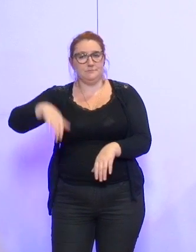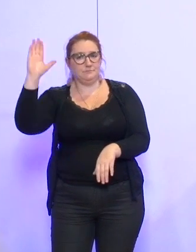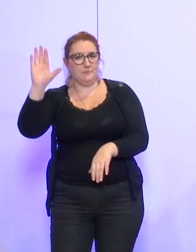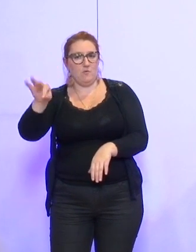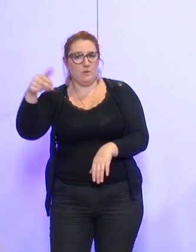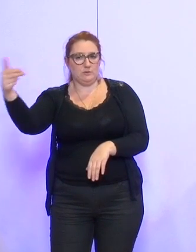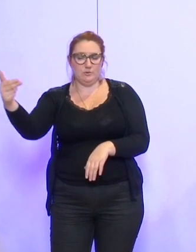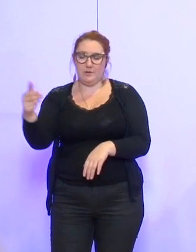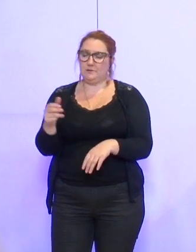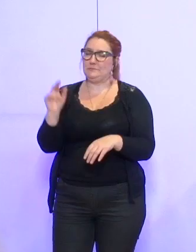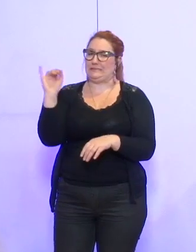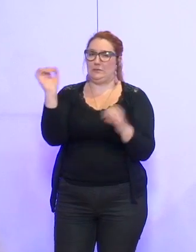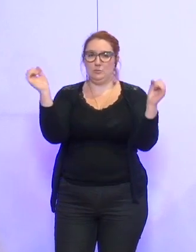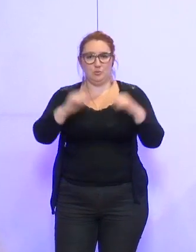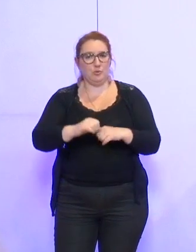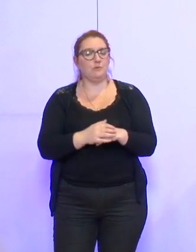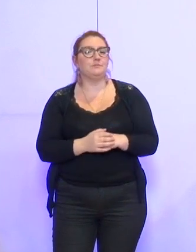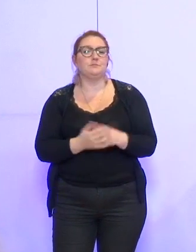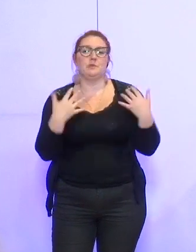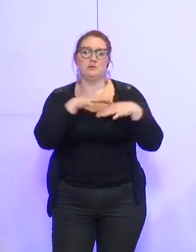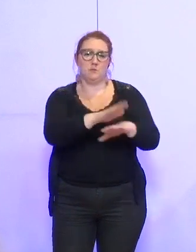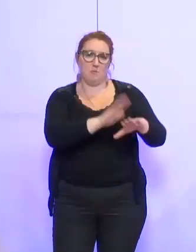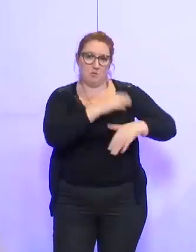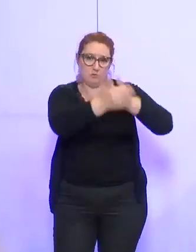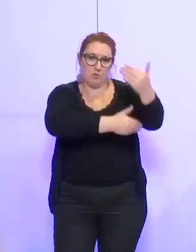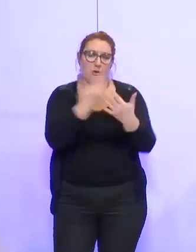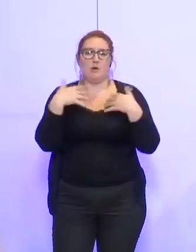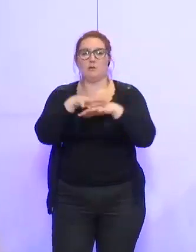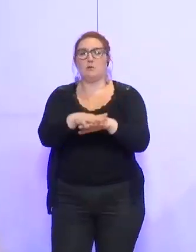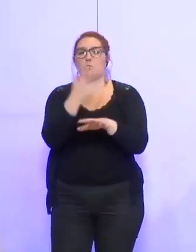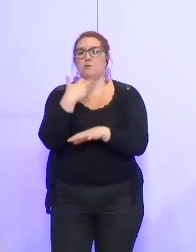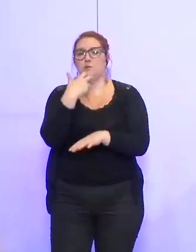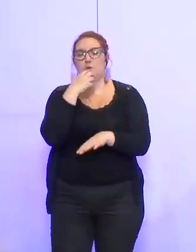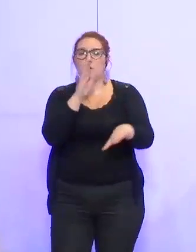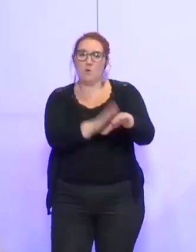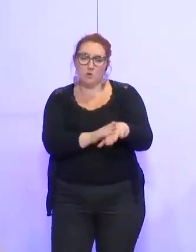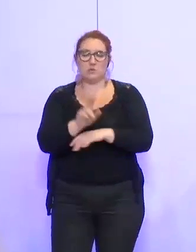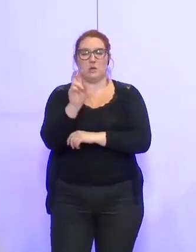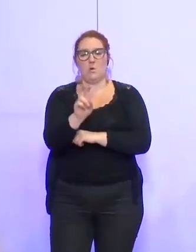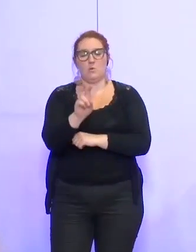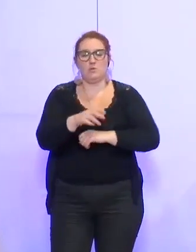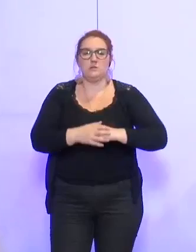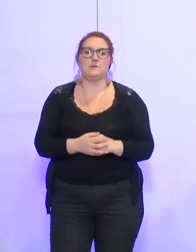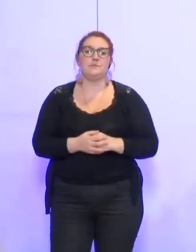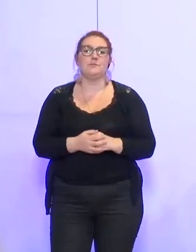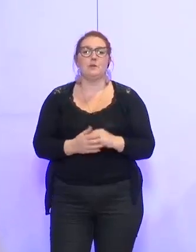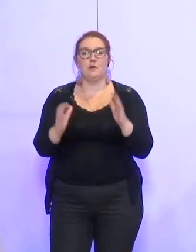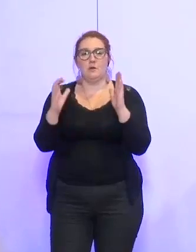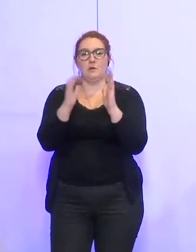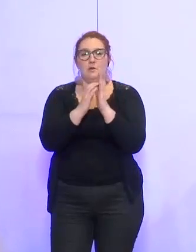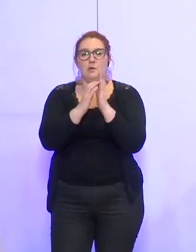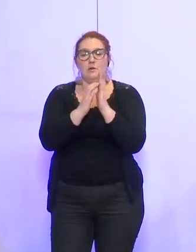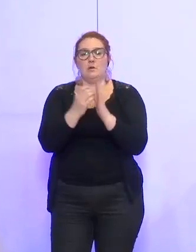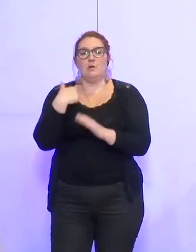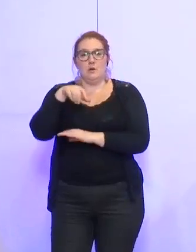National. Qui est pour ? Le rassemblement de gauche et de progrès. Le rassemblement citoyen de la gauche et des écologistes. La délibération numéro